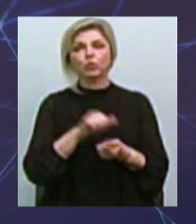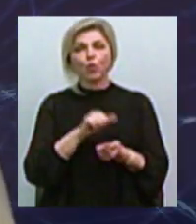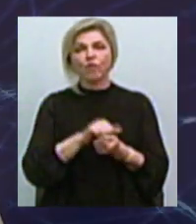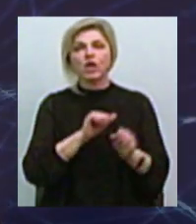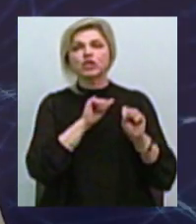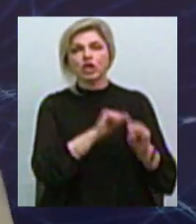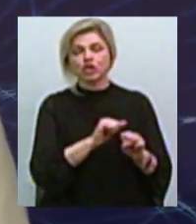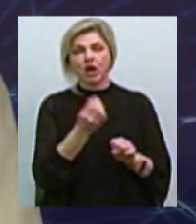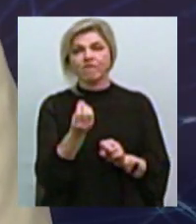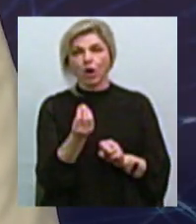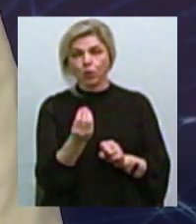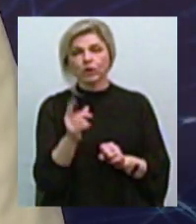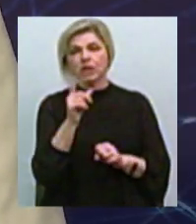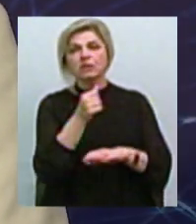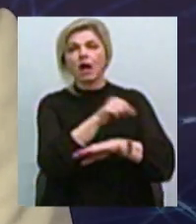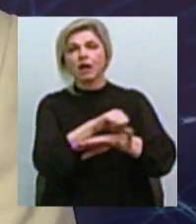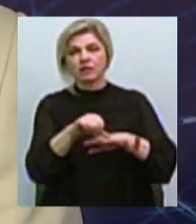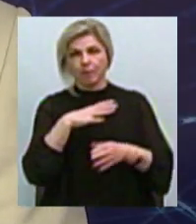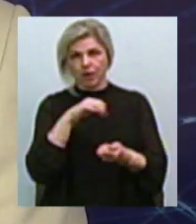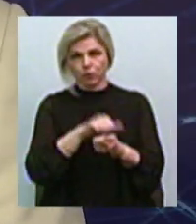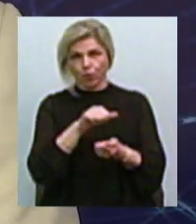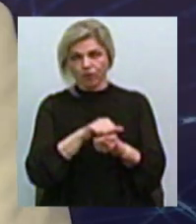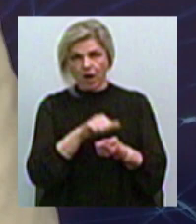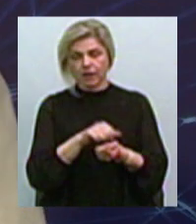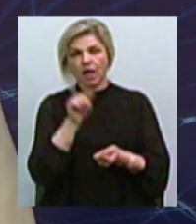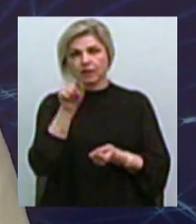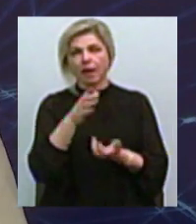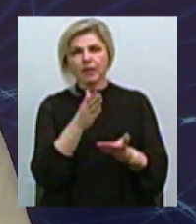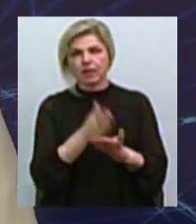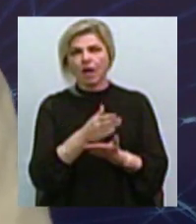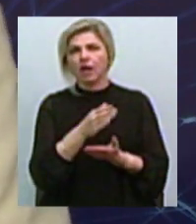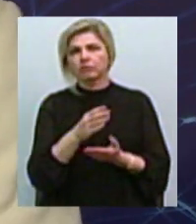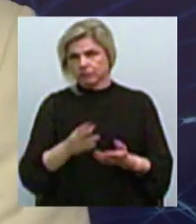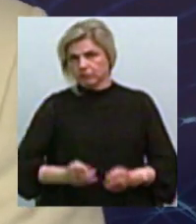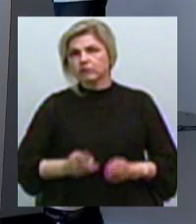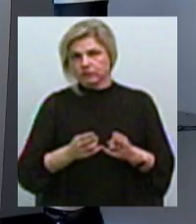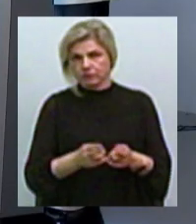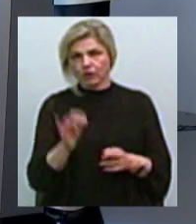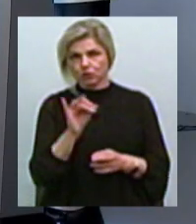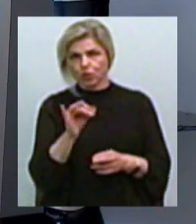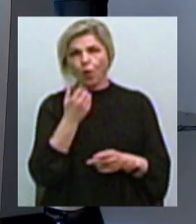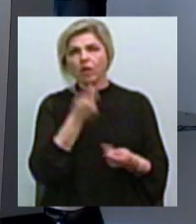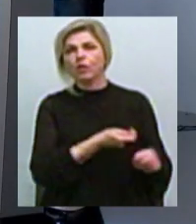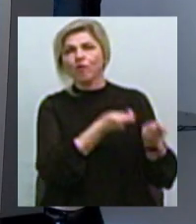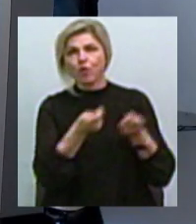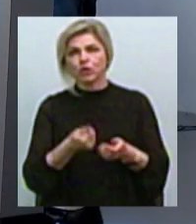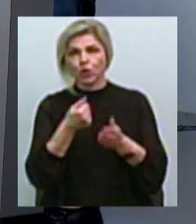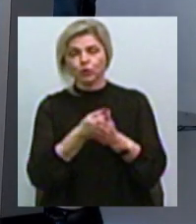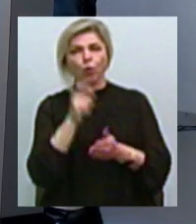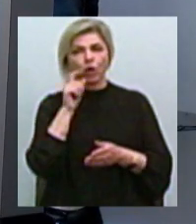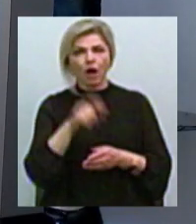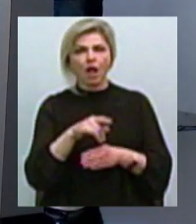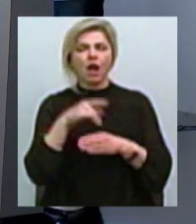їх друкували за межами нашої держави Там навіть є фактично детективні історії, яких довозили до України Там літаками,